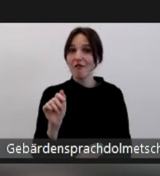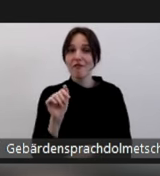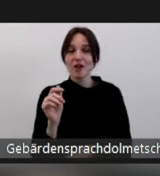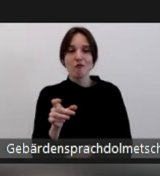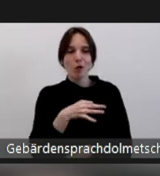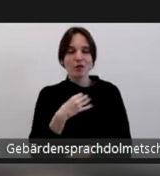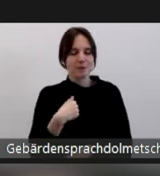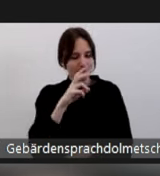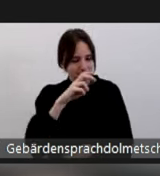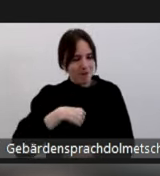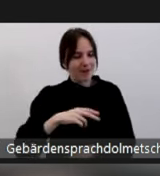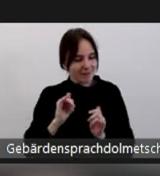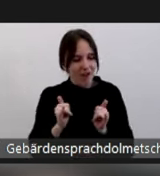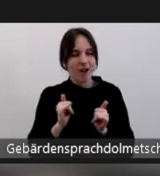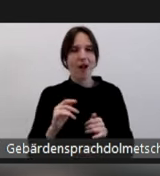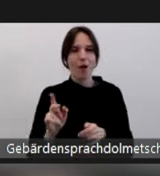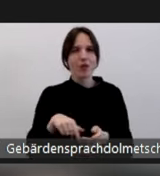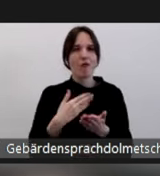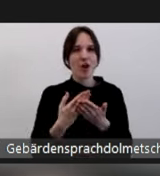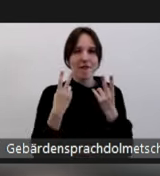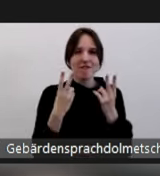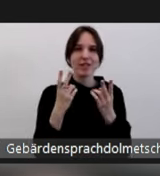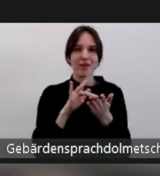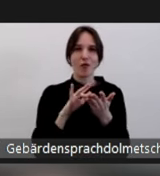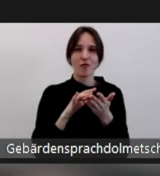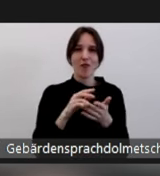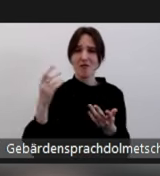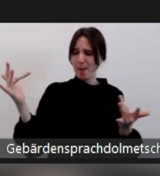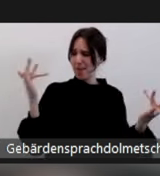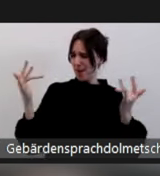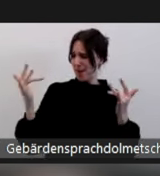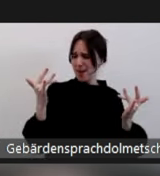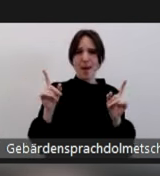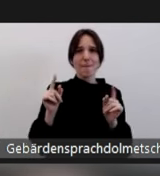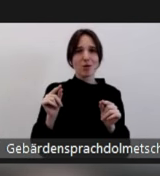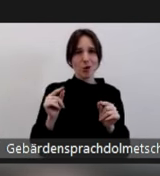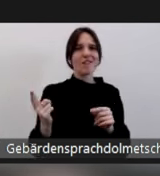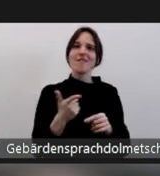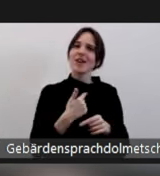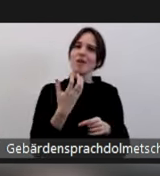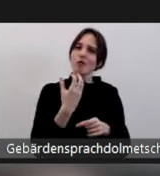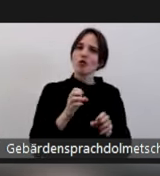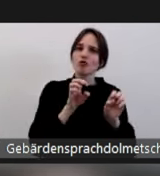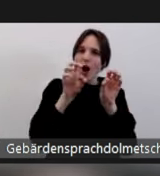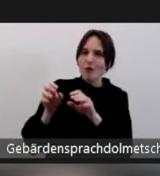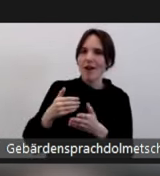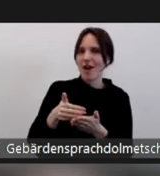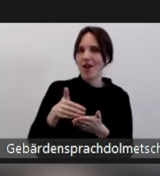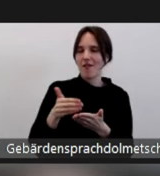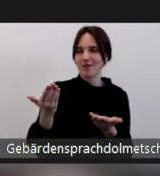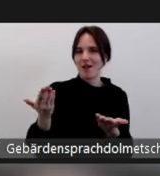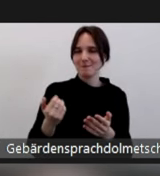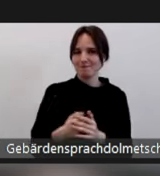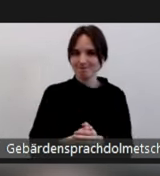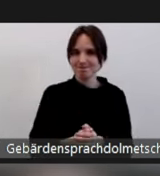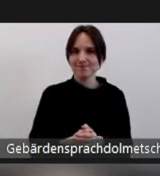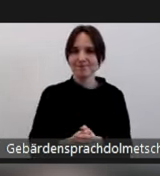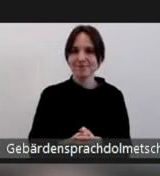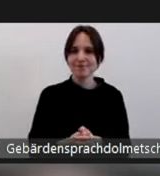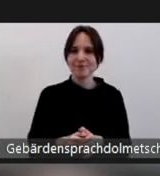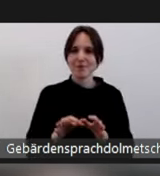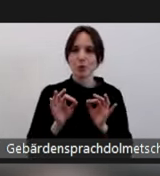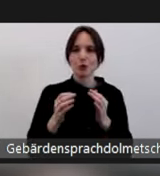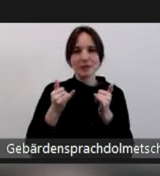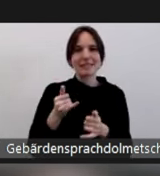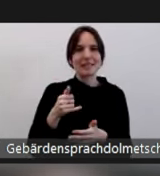Job tun und uns antifeministische Vorfälle angucken, damit ihr das vielleicht nicht tun müsst. Genau, ich würde ans